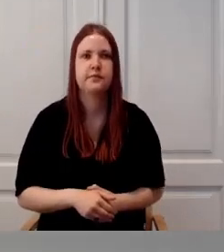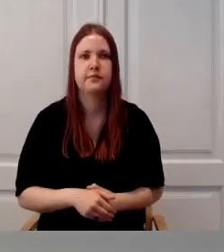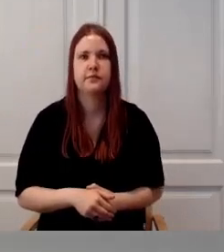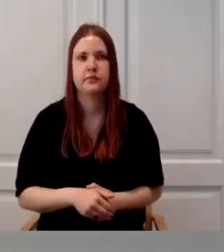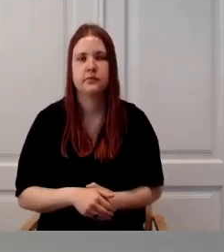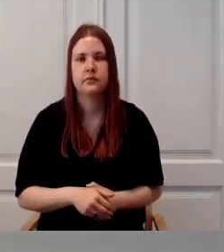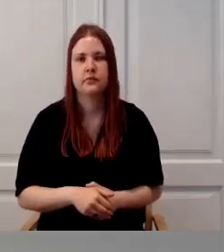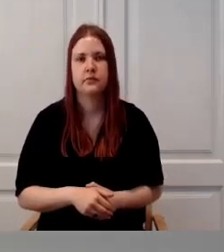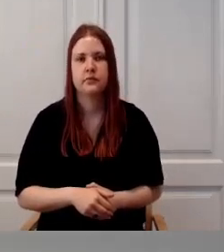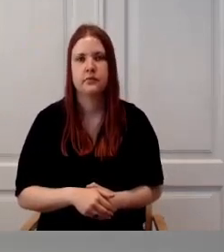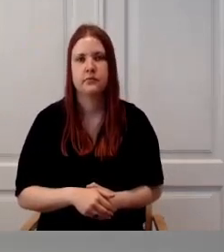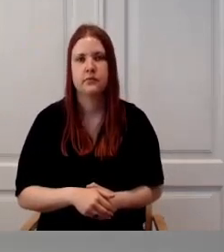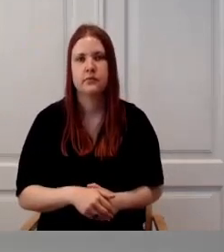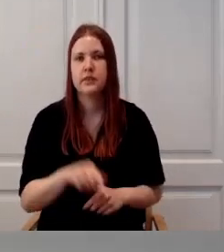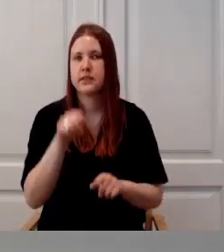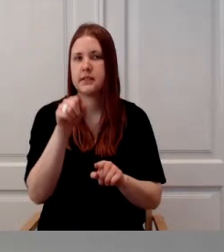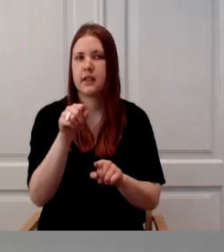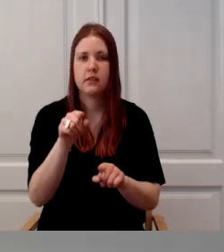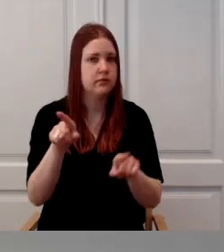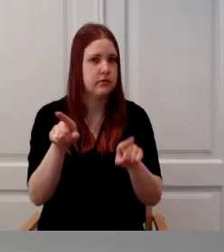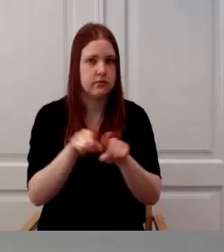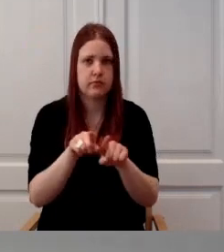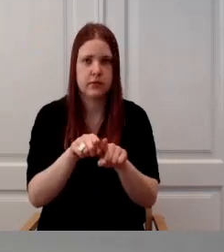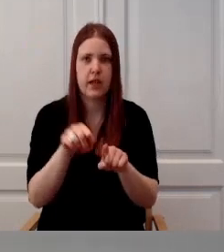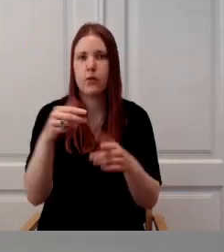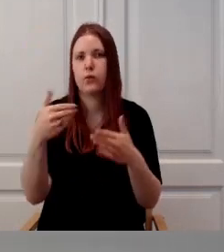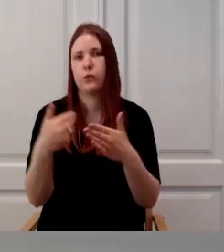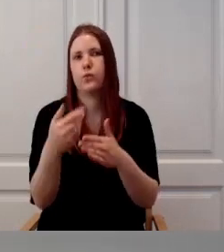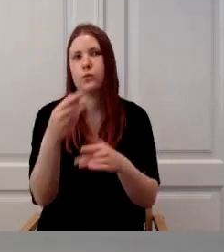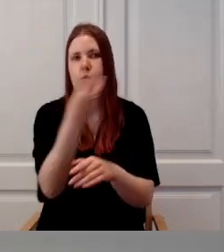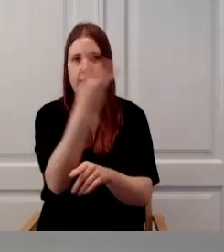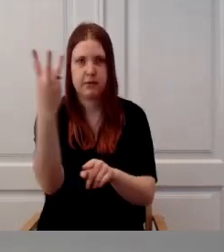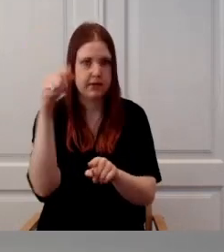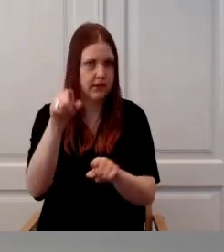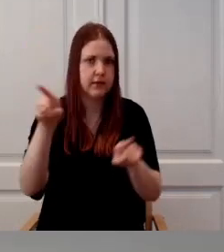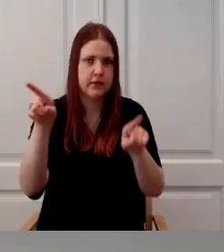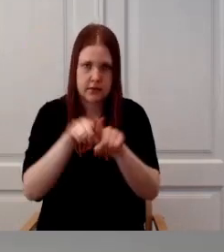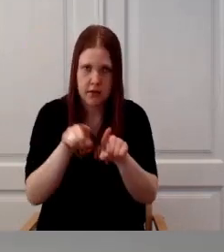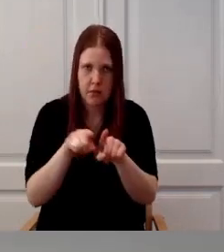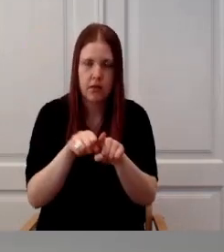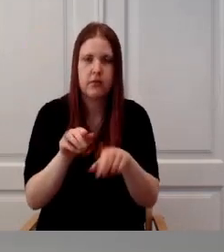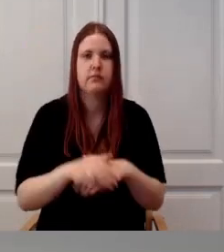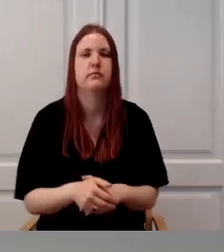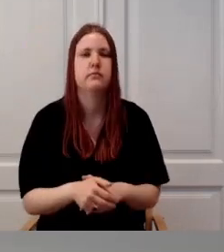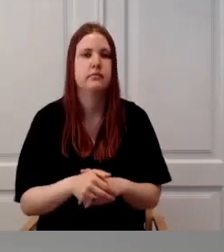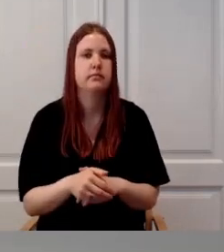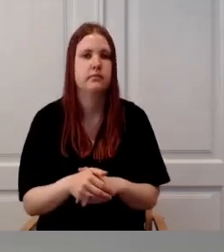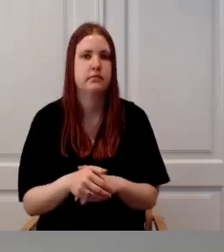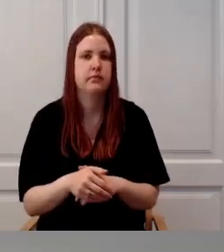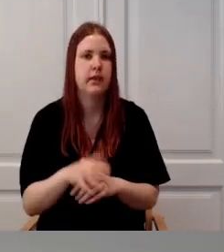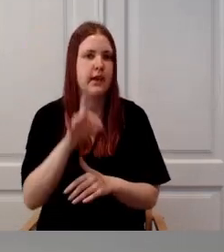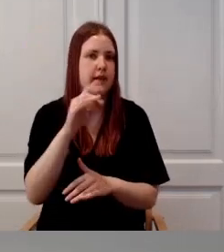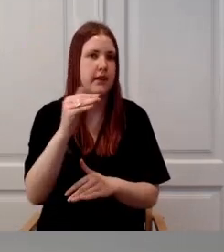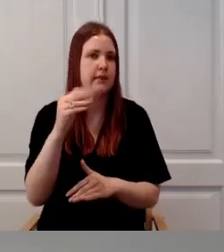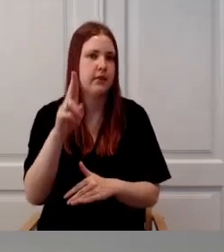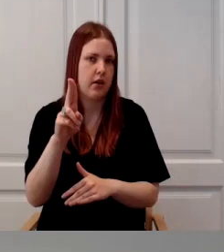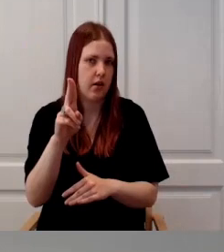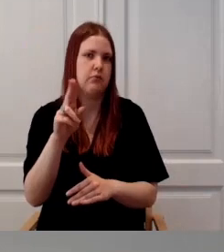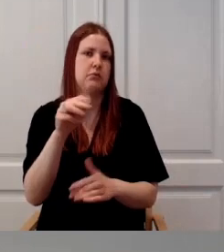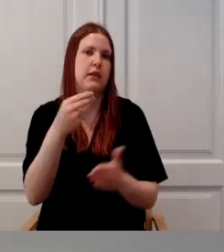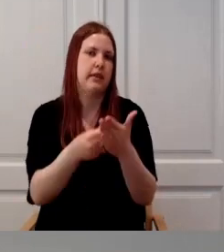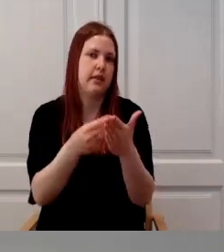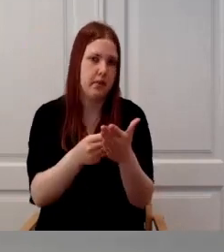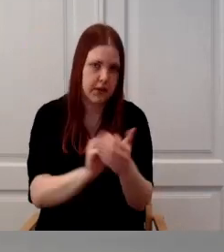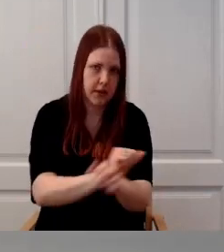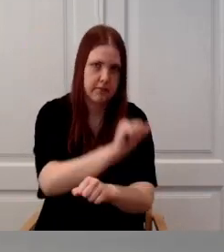RFK põhise hindamise. Näiteks on meil kavas rakendada enesindamise küsimustiku,